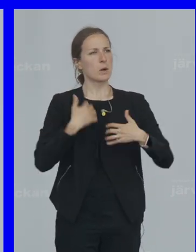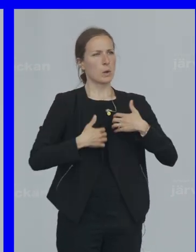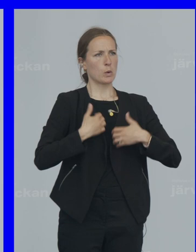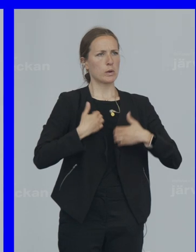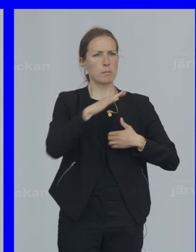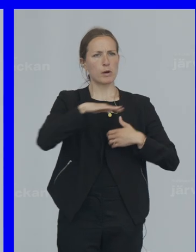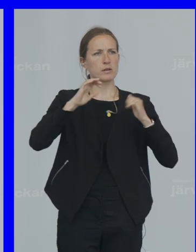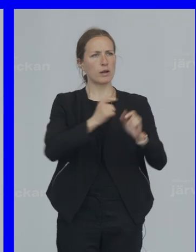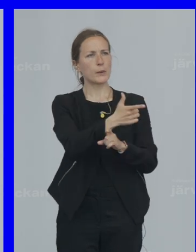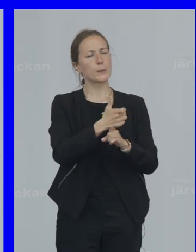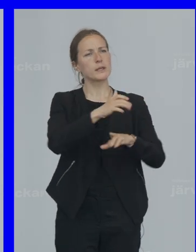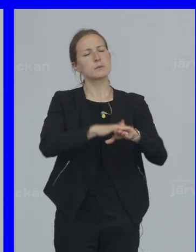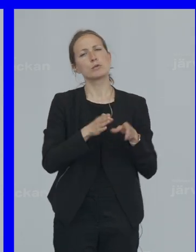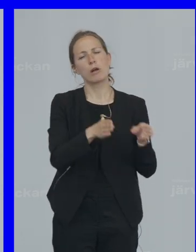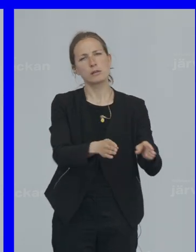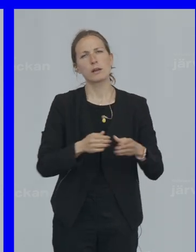skjutas på gatan